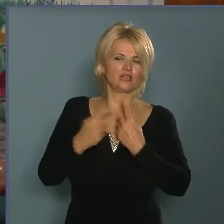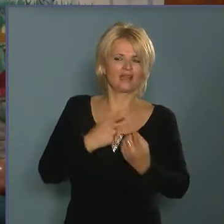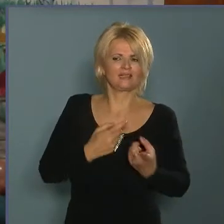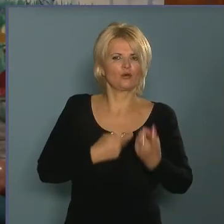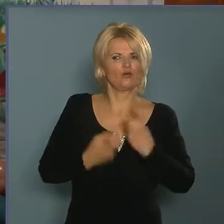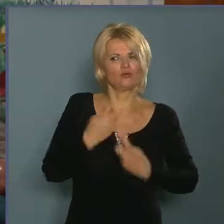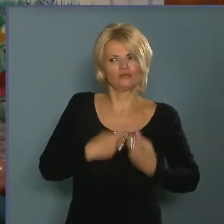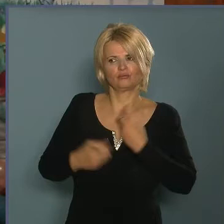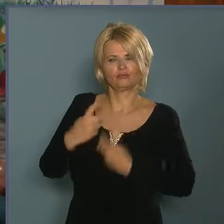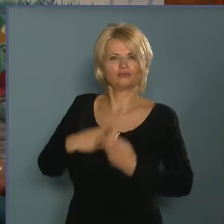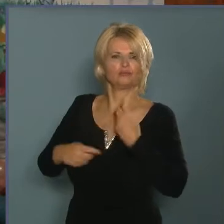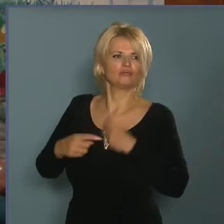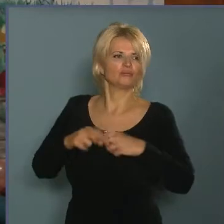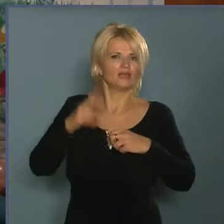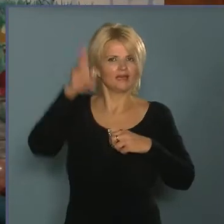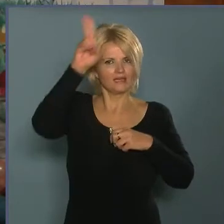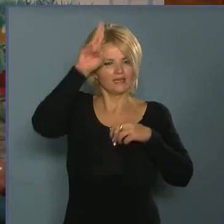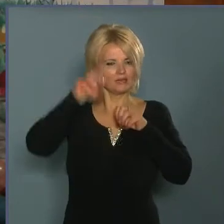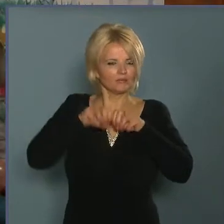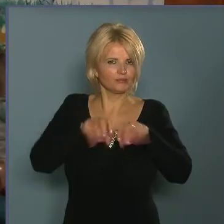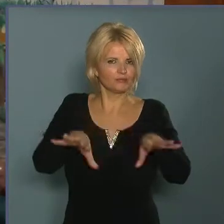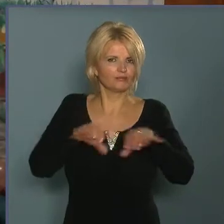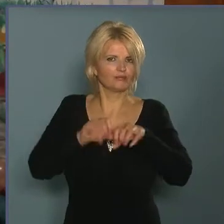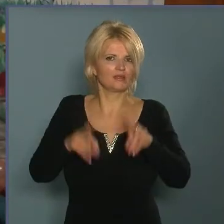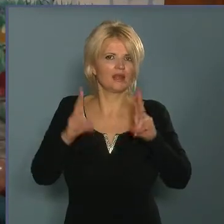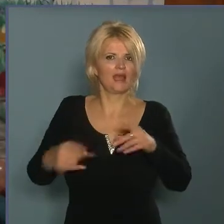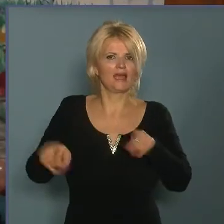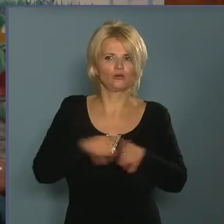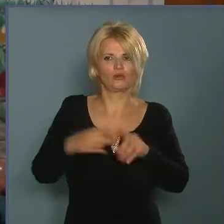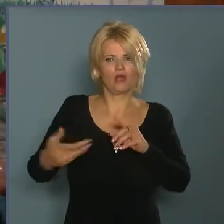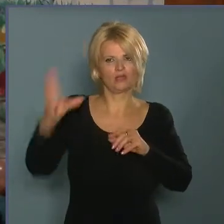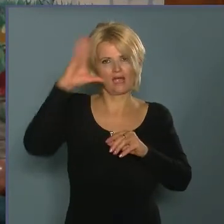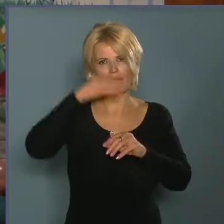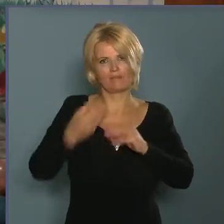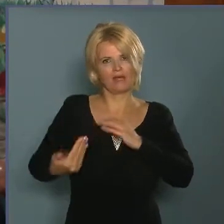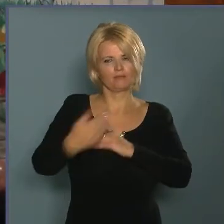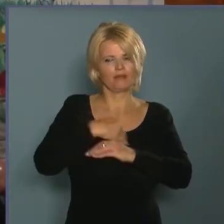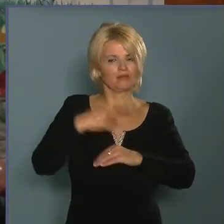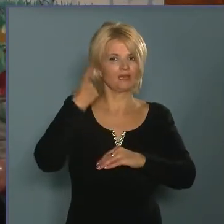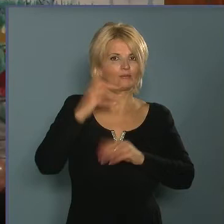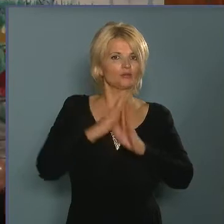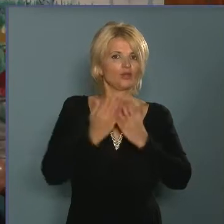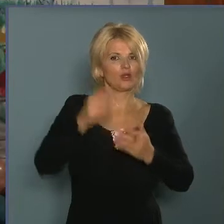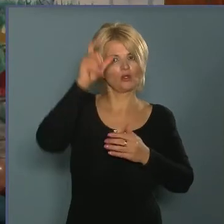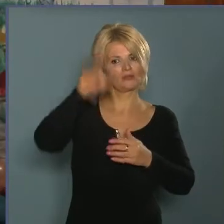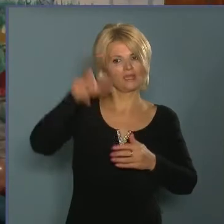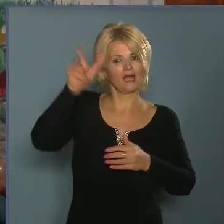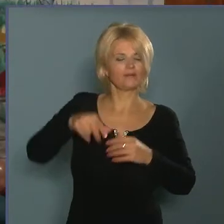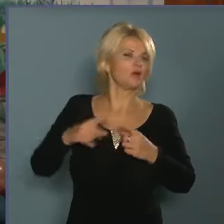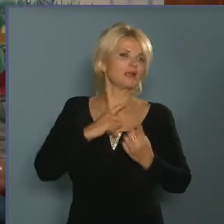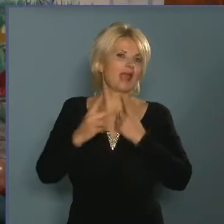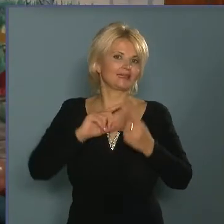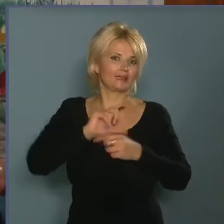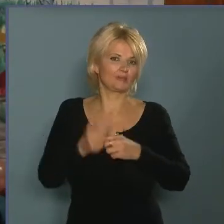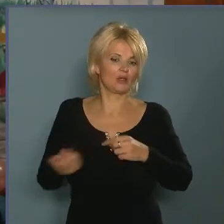szájról szájra terjed a híre, akkor lehet, hogy betéved hozzánk olyan, aki nem tudta, hogy itt van könyvtár, vagy csak a játék kedvéért jött és meglátja,